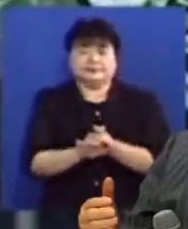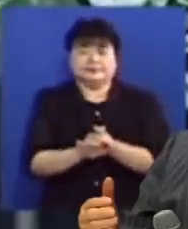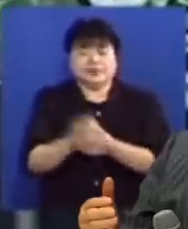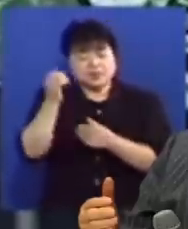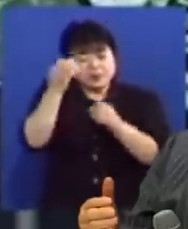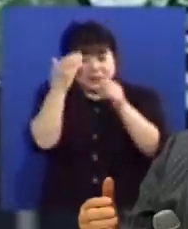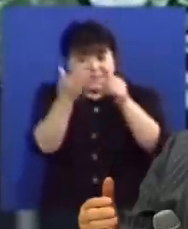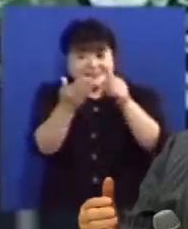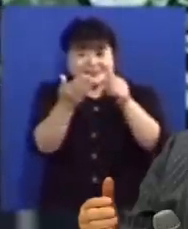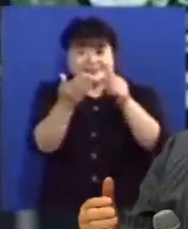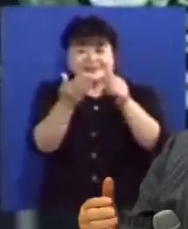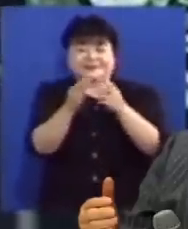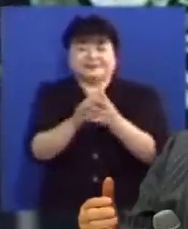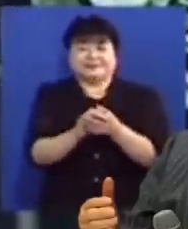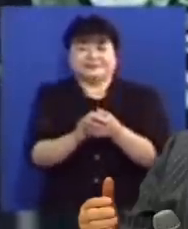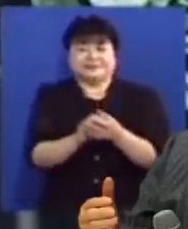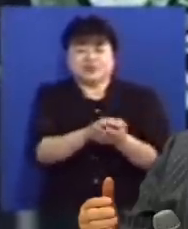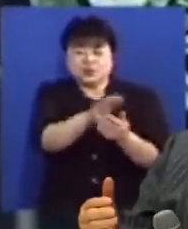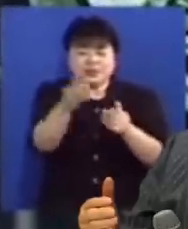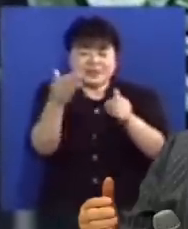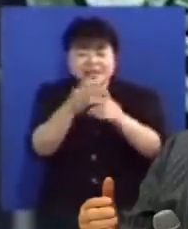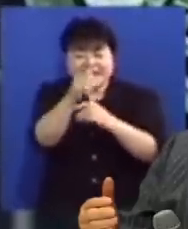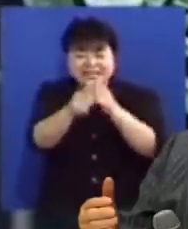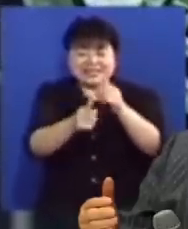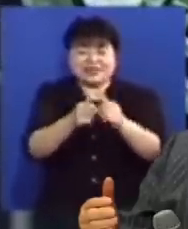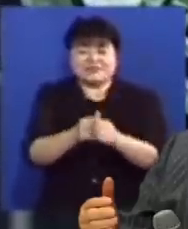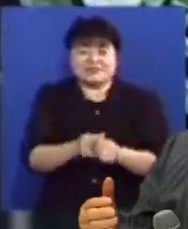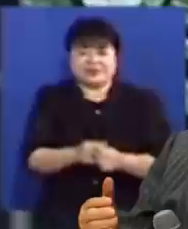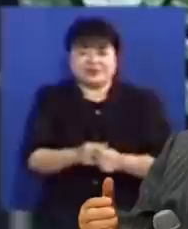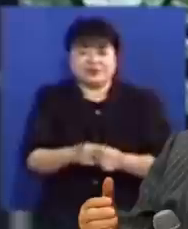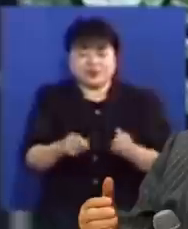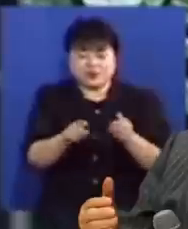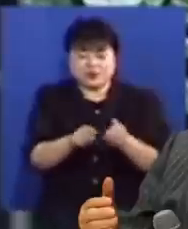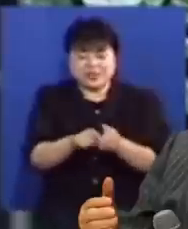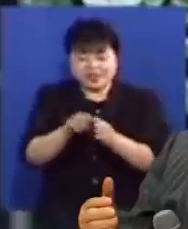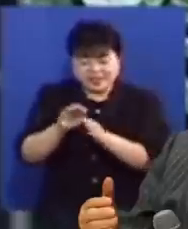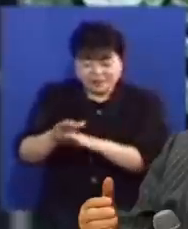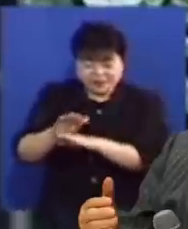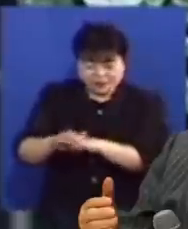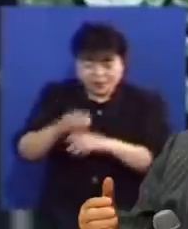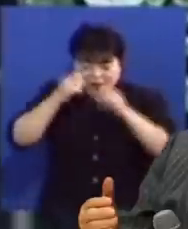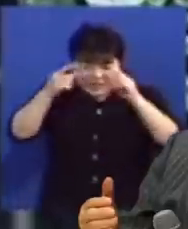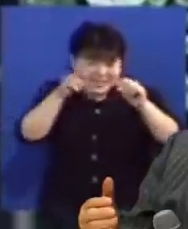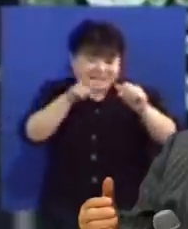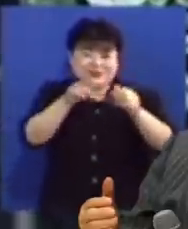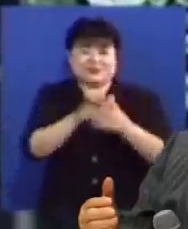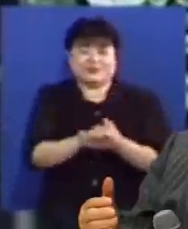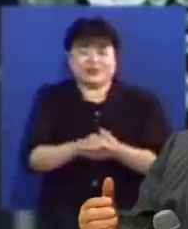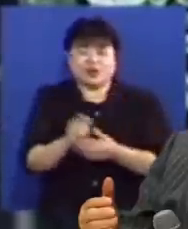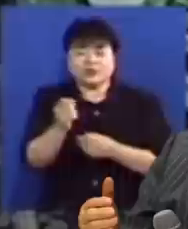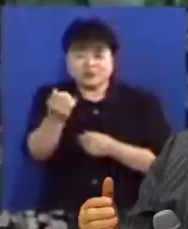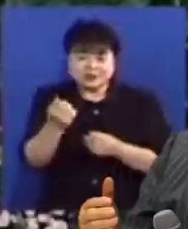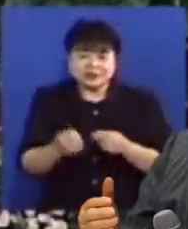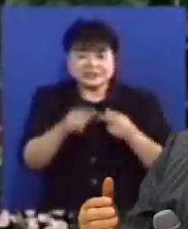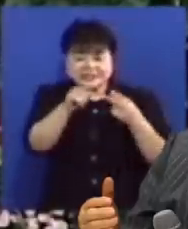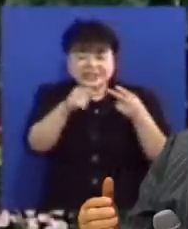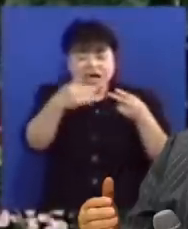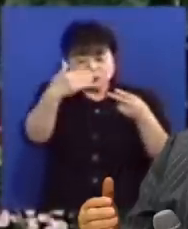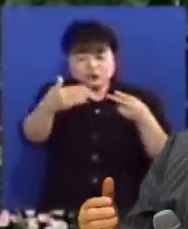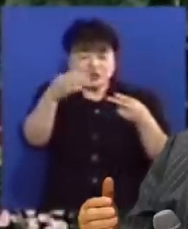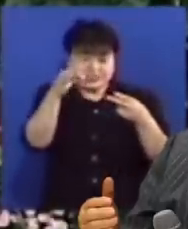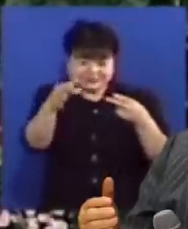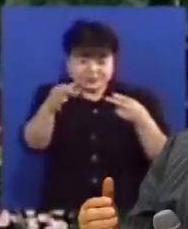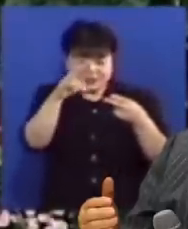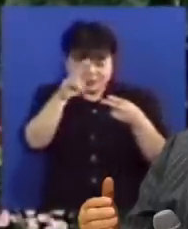성령께서는 우리에게 하나님이 우리 위해서 예비해 놓은 것을 깨닫게 해주시는 것입니다 고린도전서 2장 9절로